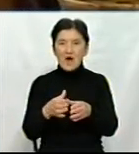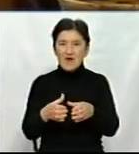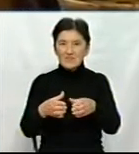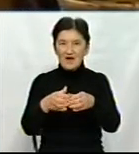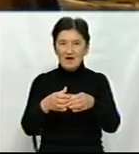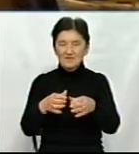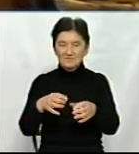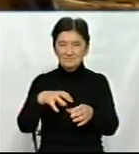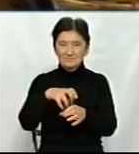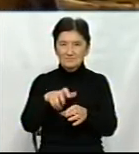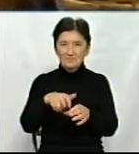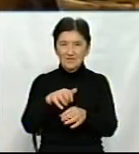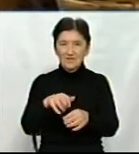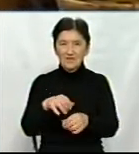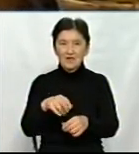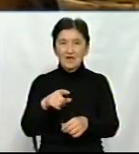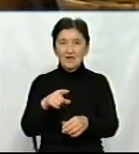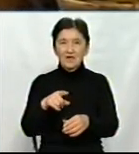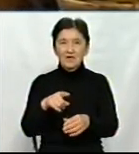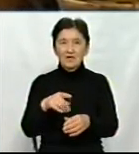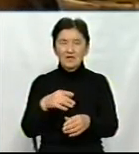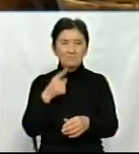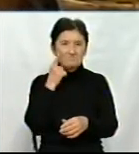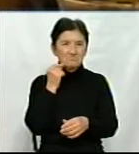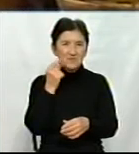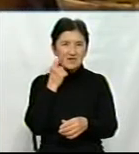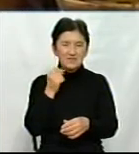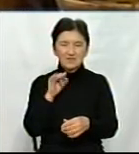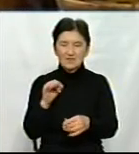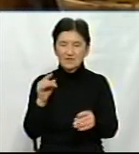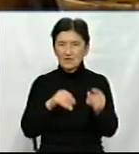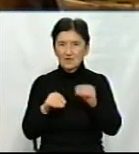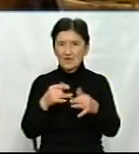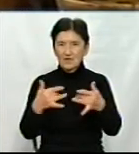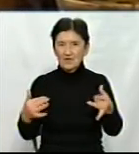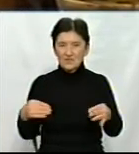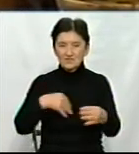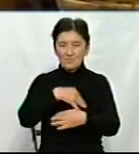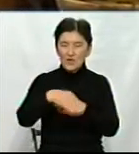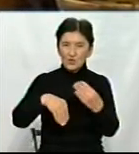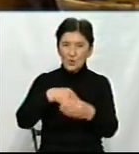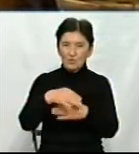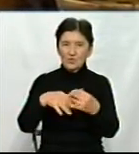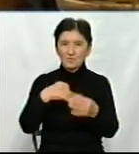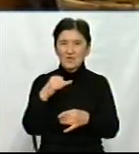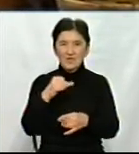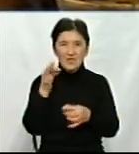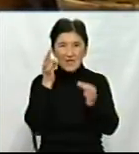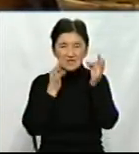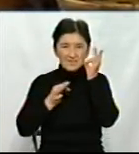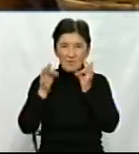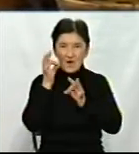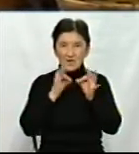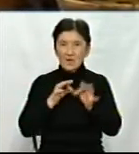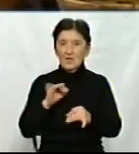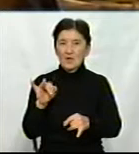виробляємо крем меди. Це кремований мед з різними натуральними домішками і, відповідно, смаками. І